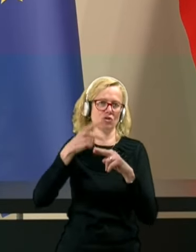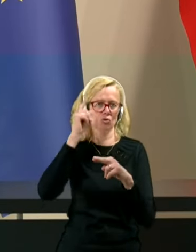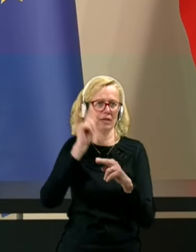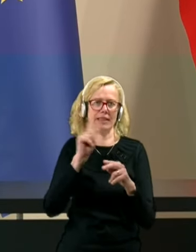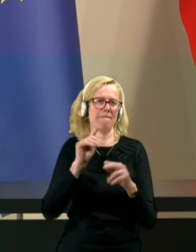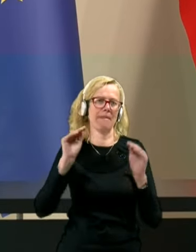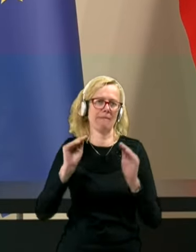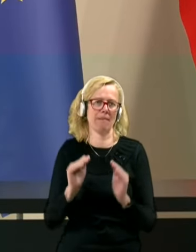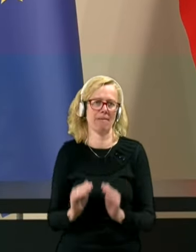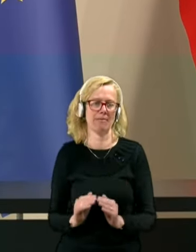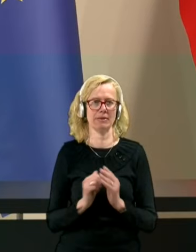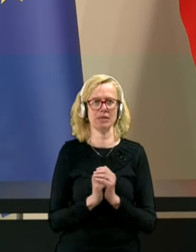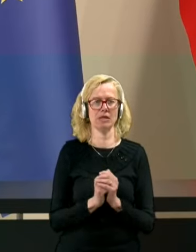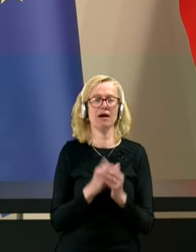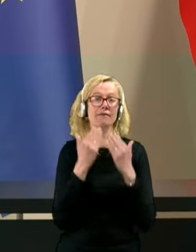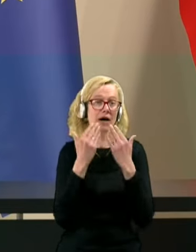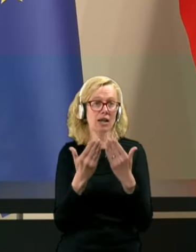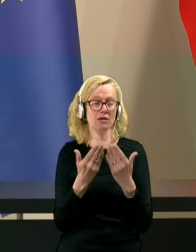Hvala je pa, če želi še kdo.